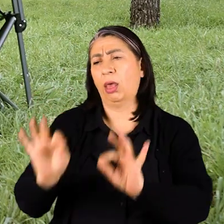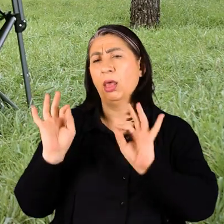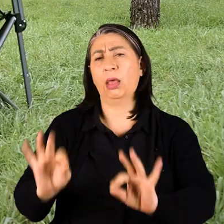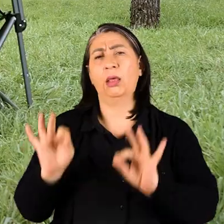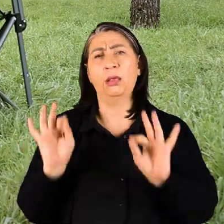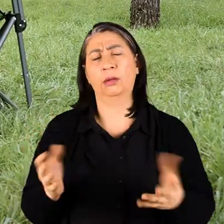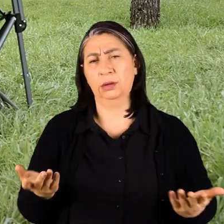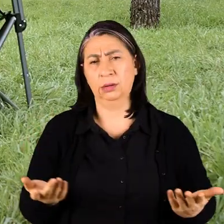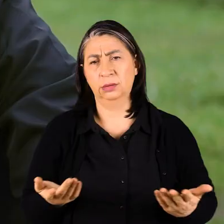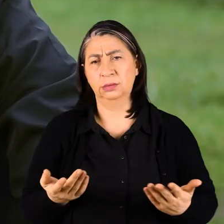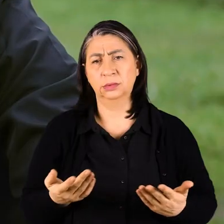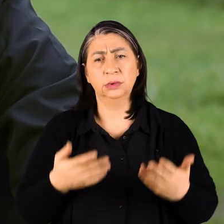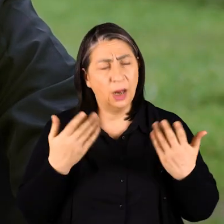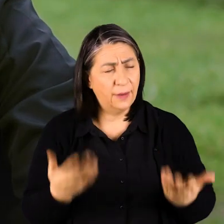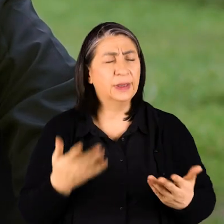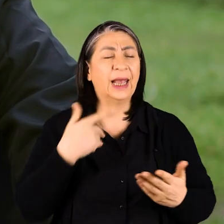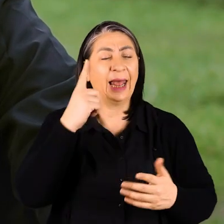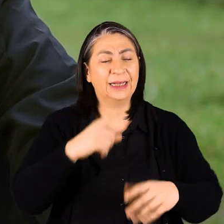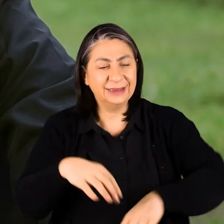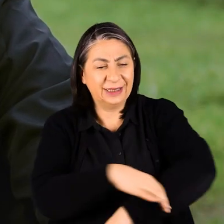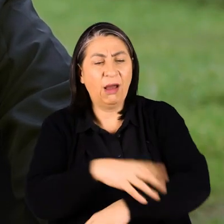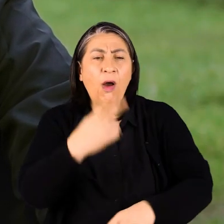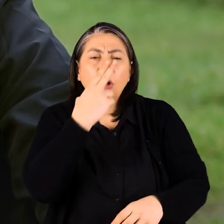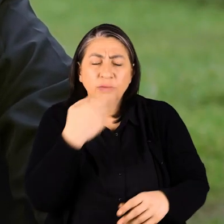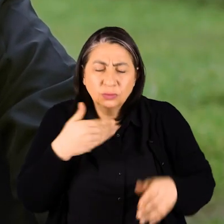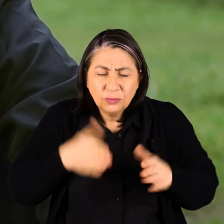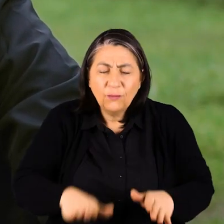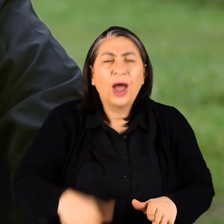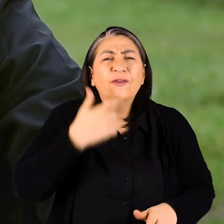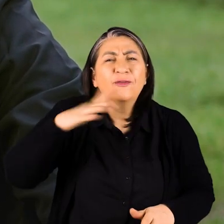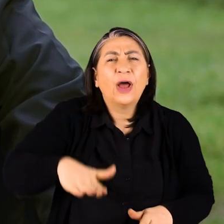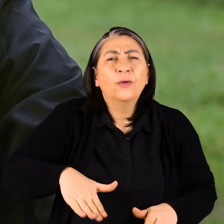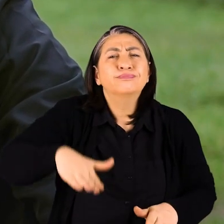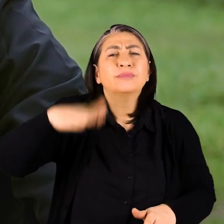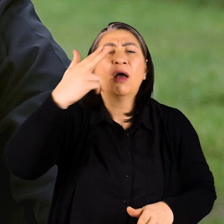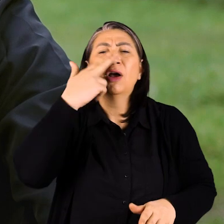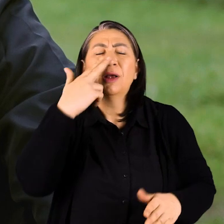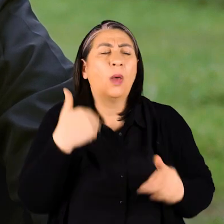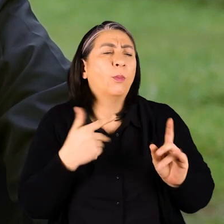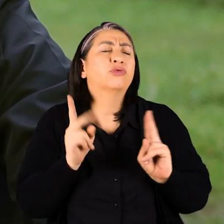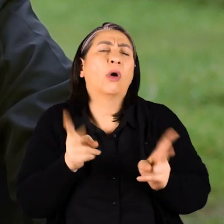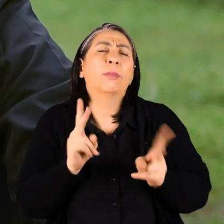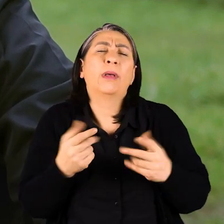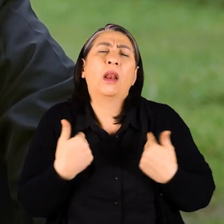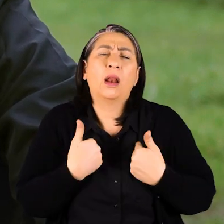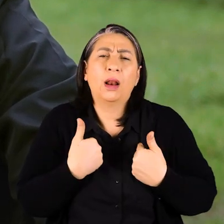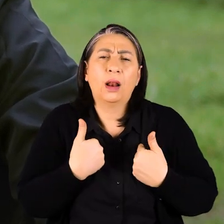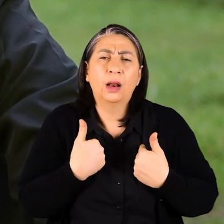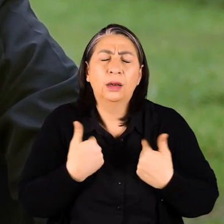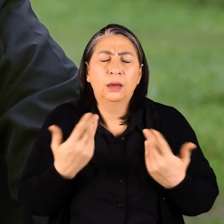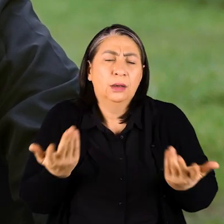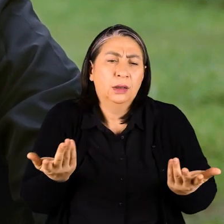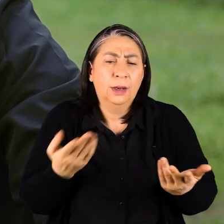beri zaten bu şekildesin yani Tabii ilk başta proteze alıştığımız için yani zaten normali bu benim için Her şey bunun üzerinden devam ediyor